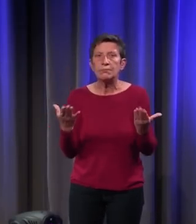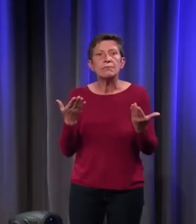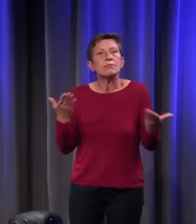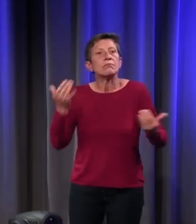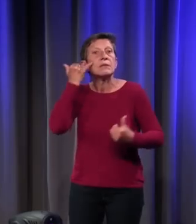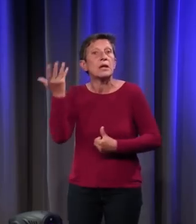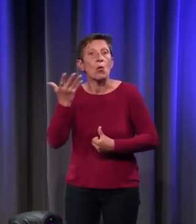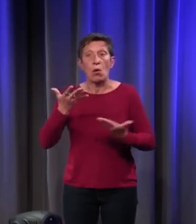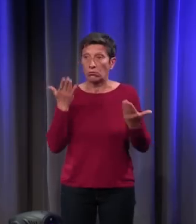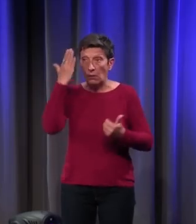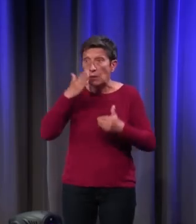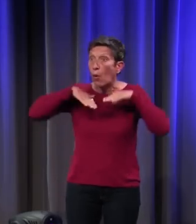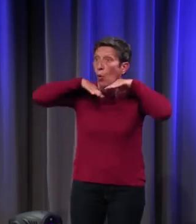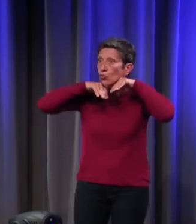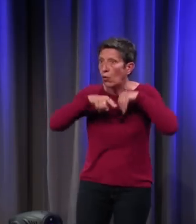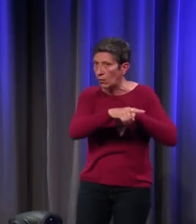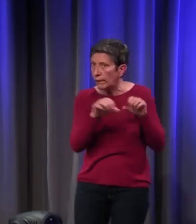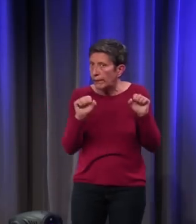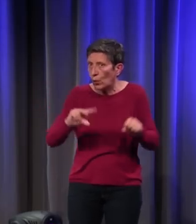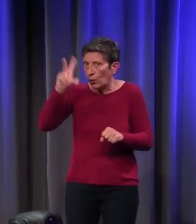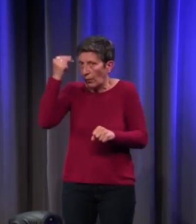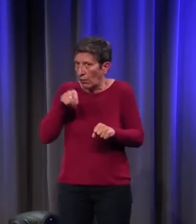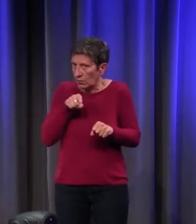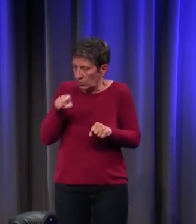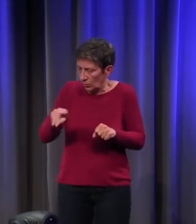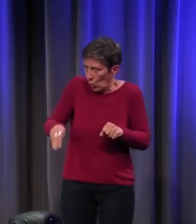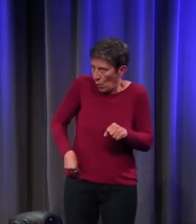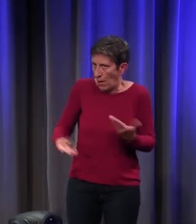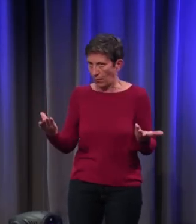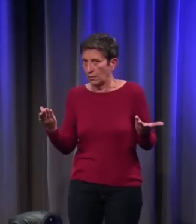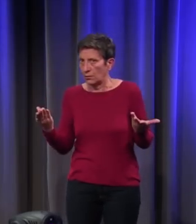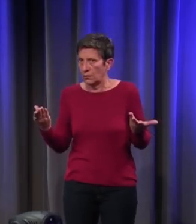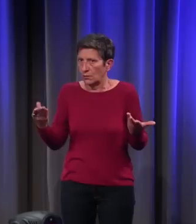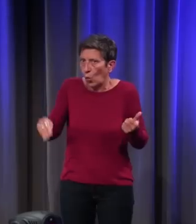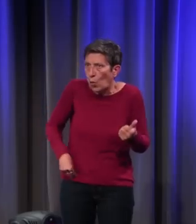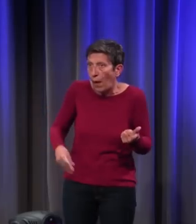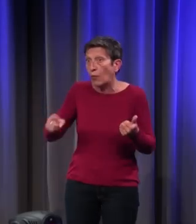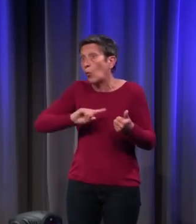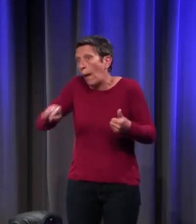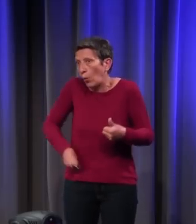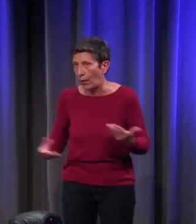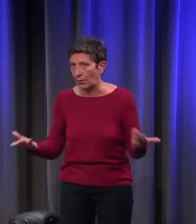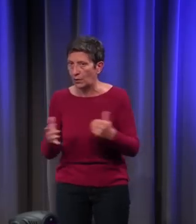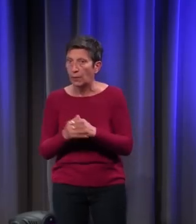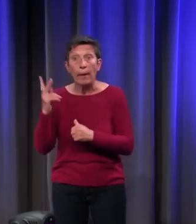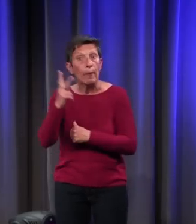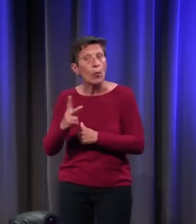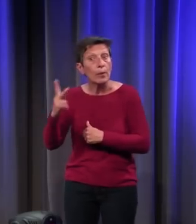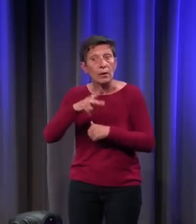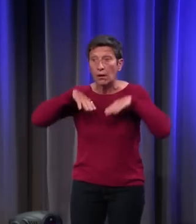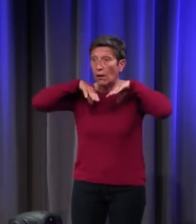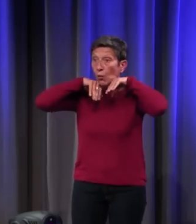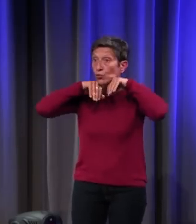cochon est capable de comprendre qu'il est coupable ou pas coupable alors que le propriétaire du dit cochon